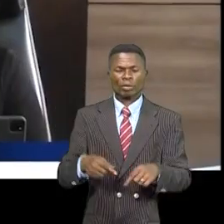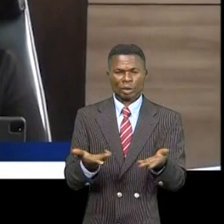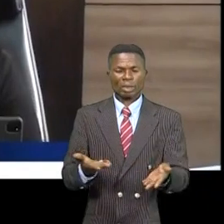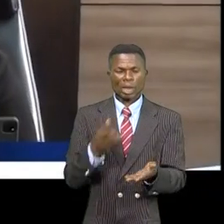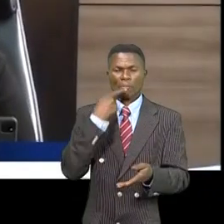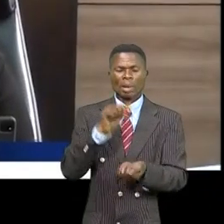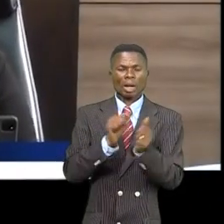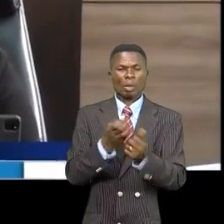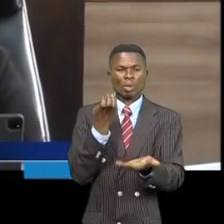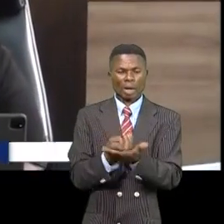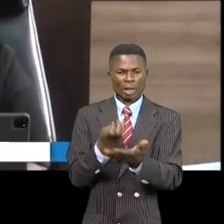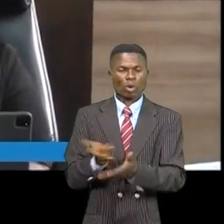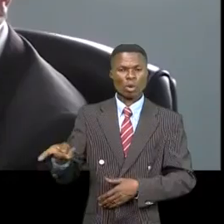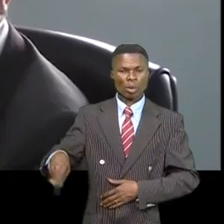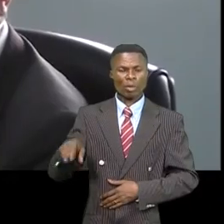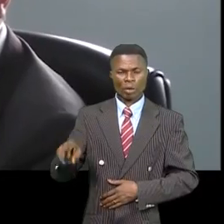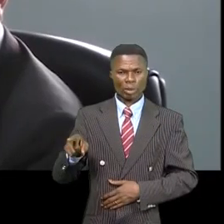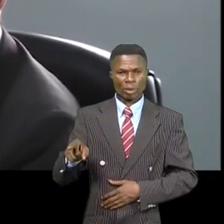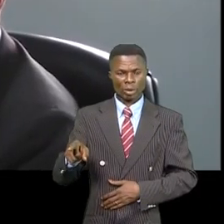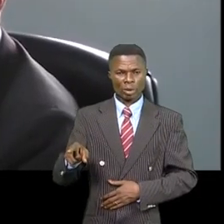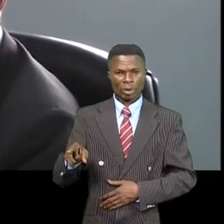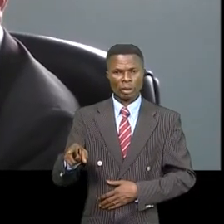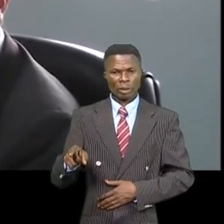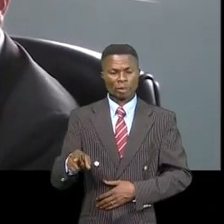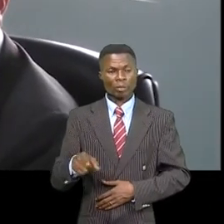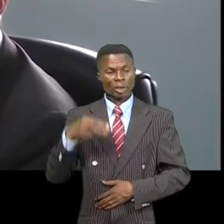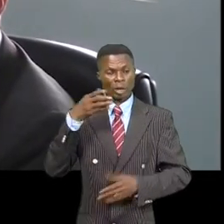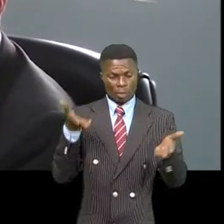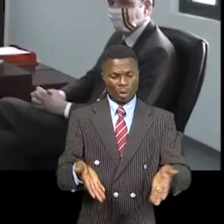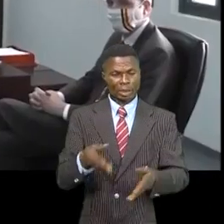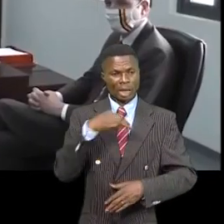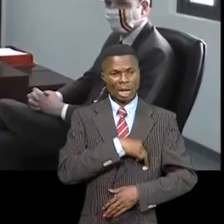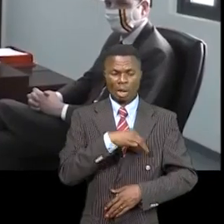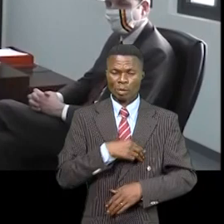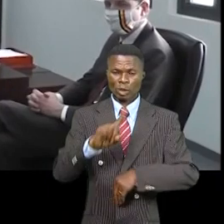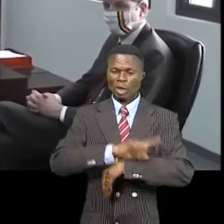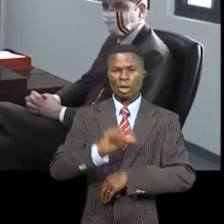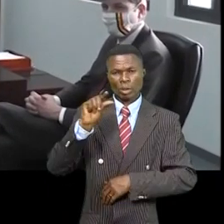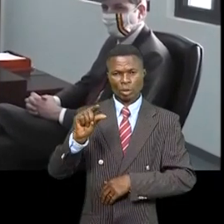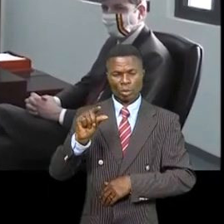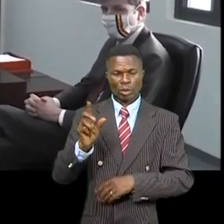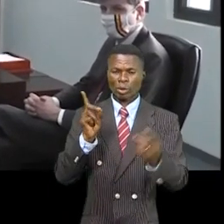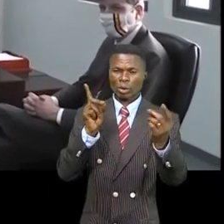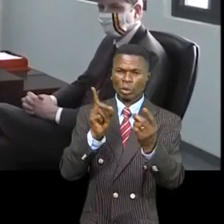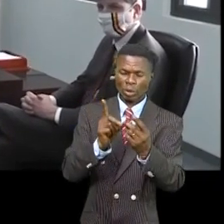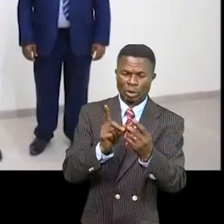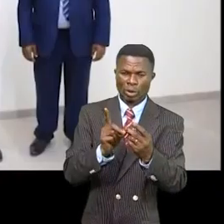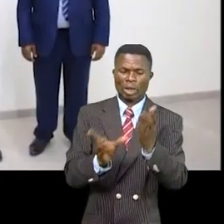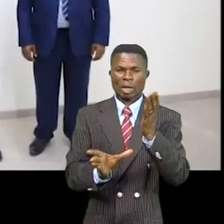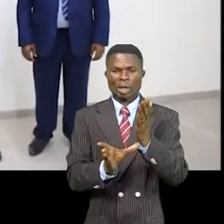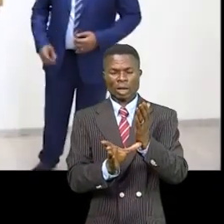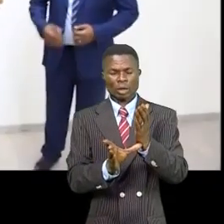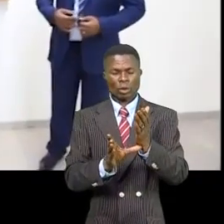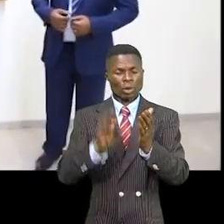de la province je suis ici en mission pour quelques jours avec une mission qui a un fort accent sur l'artisanat minier